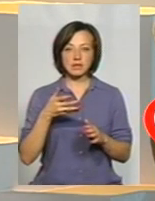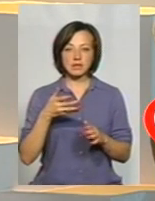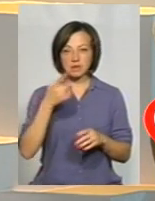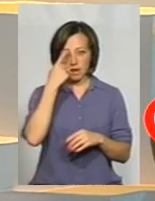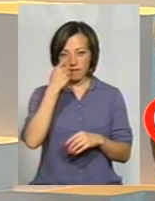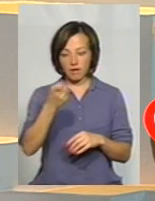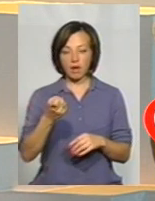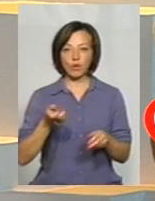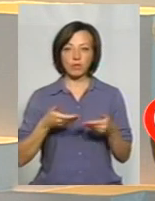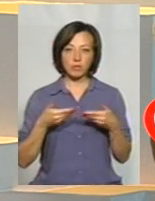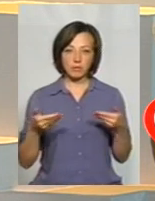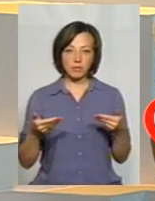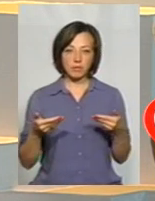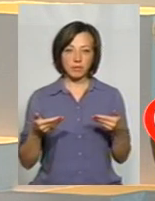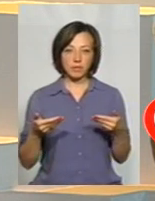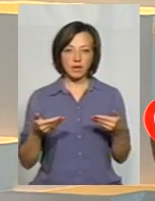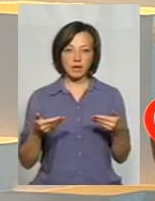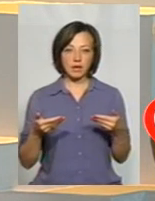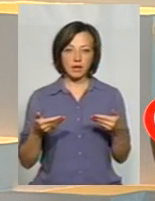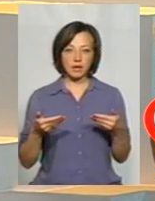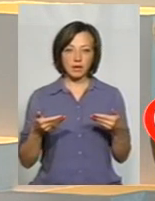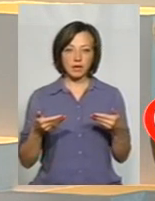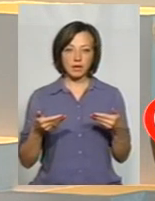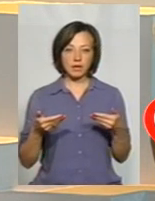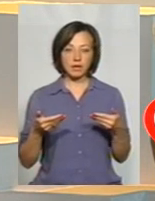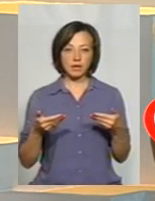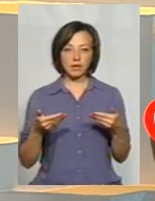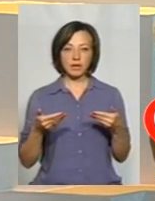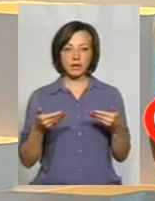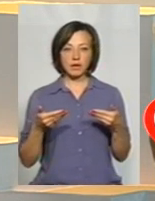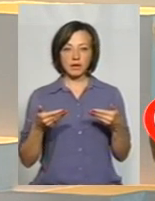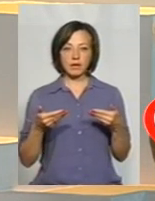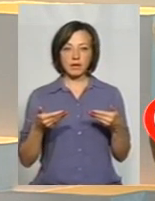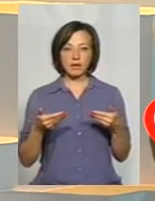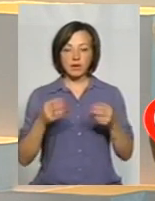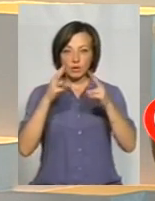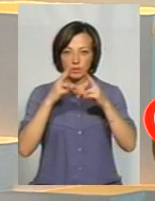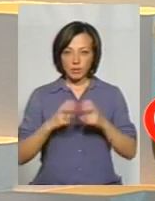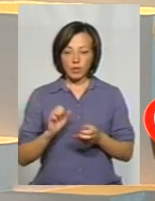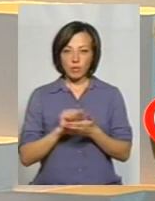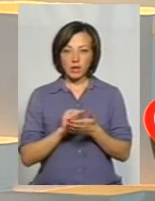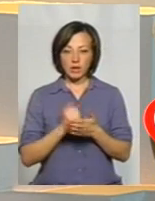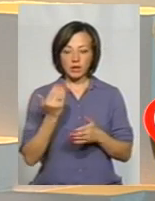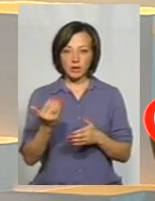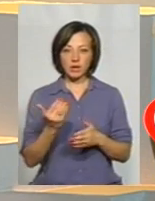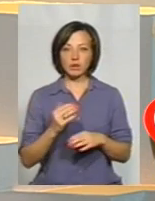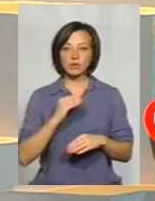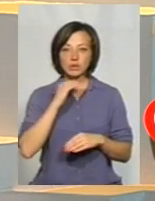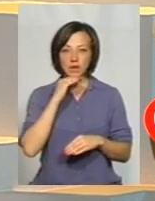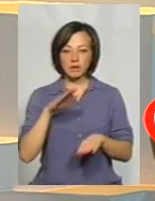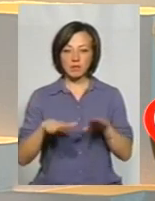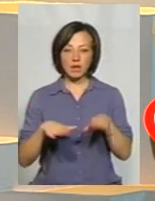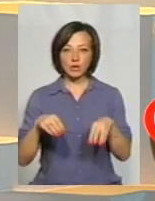розібрали їхню терміну документацію, в них достатній баланс ґрунтів, який